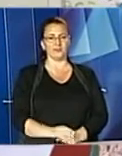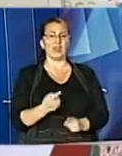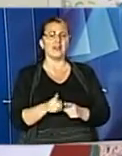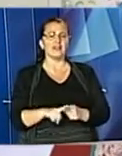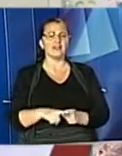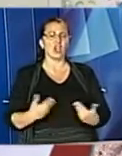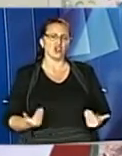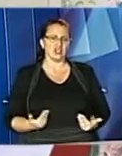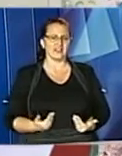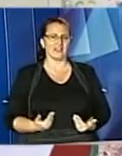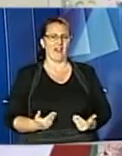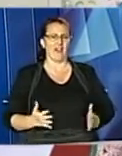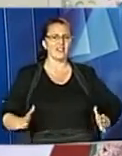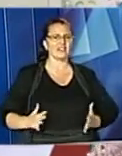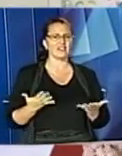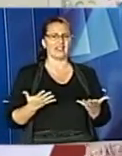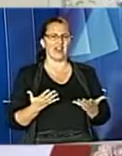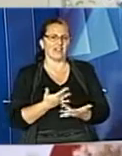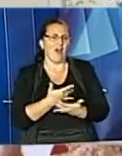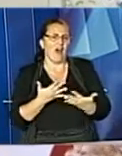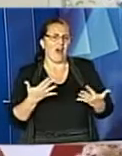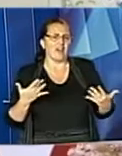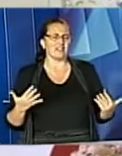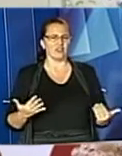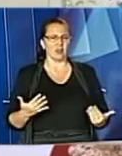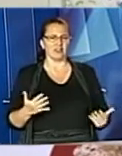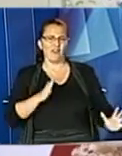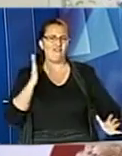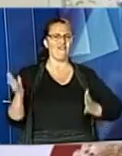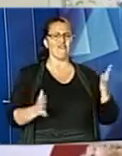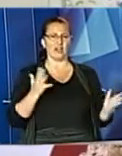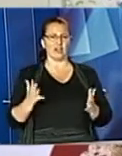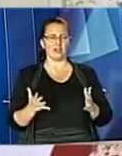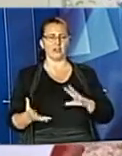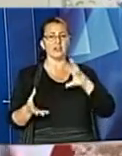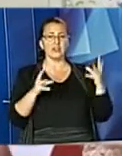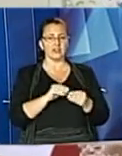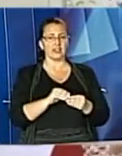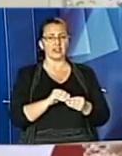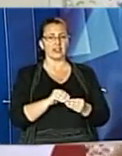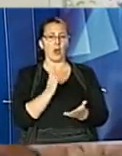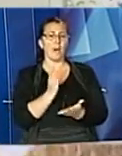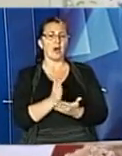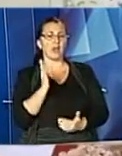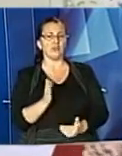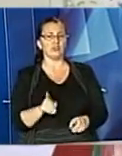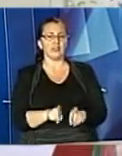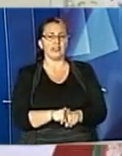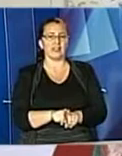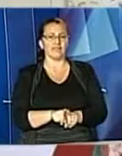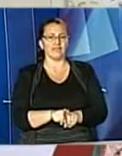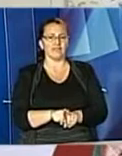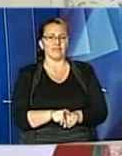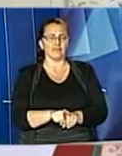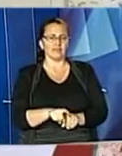натхнення, це різнобар'я, це вир, він має бути для кожного, не тільки старших людей,